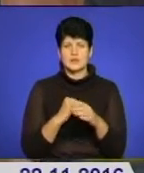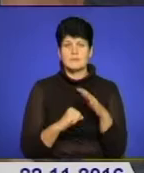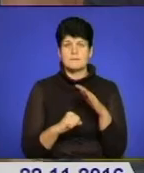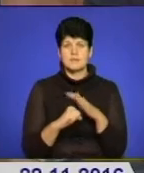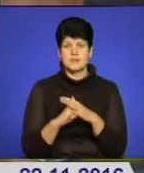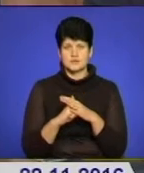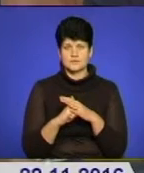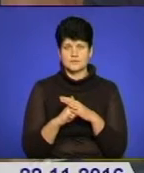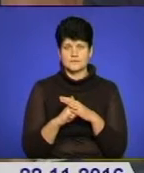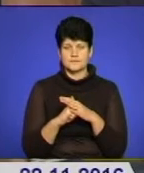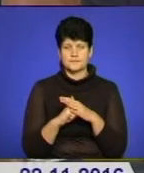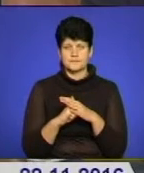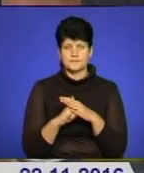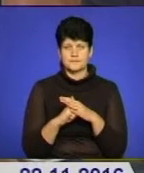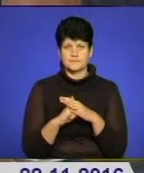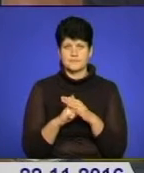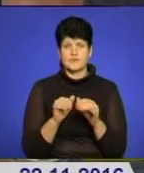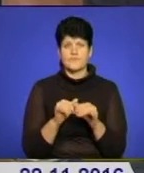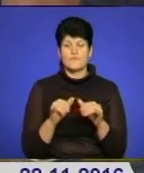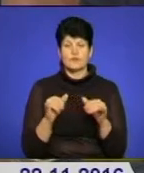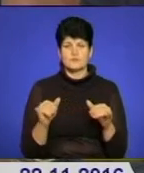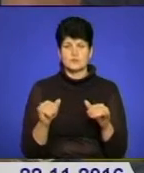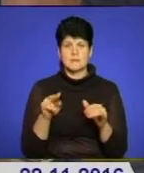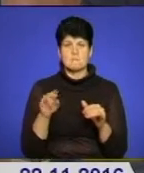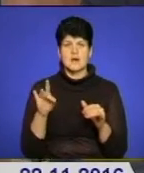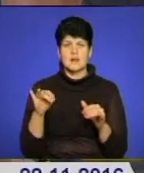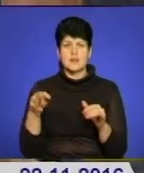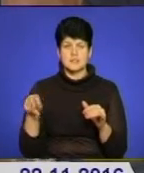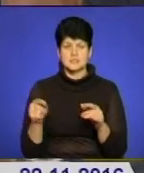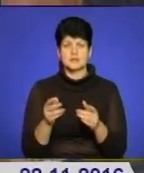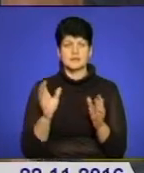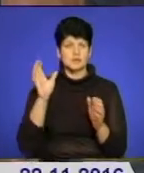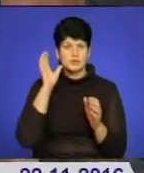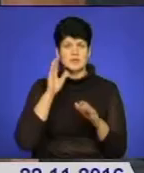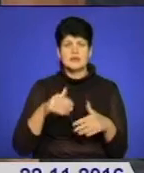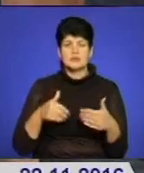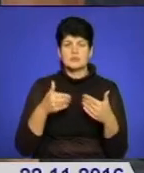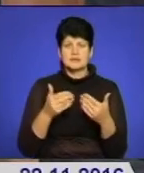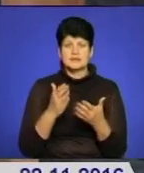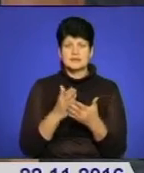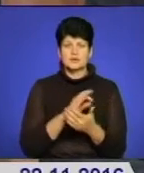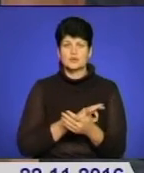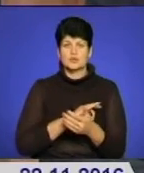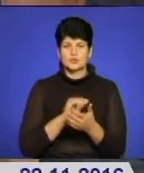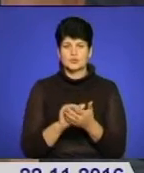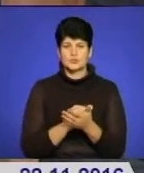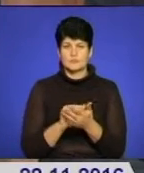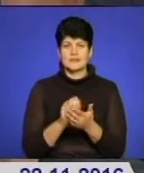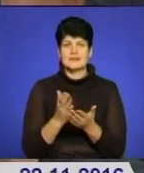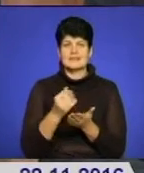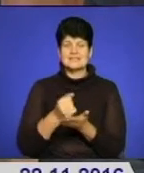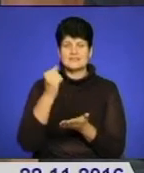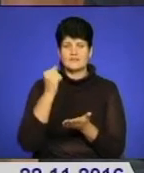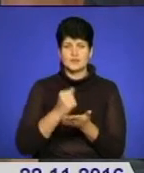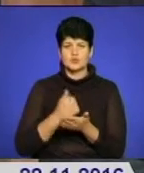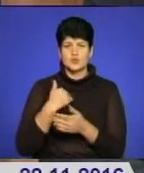фундаментальних, в розвиток оцих парламентських слухань і рекомендацій, які є юридичним документом, які затверджені